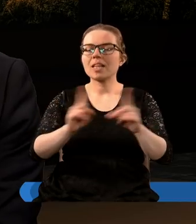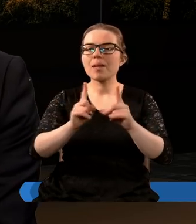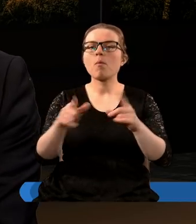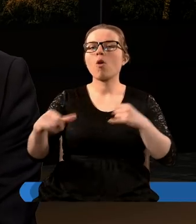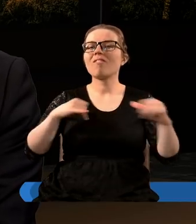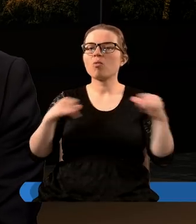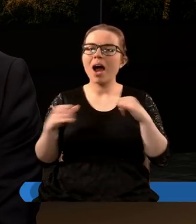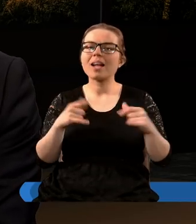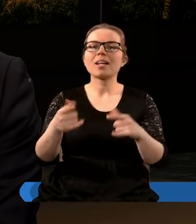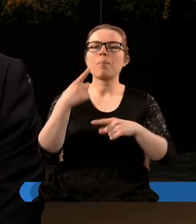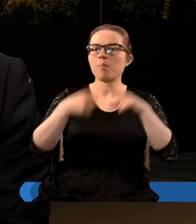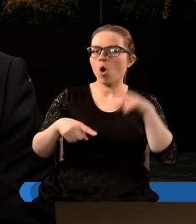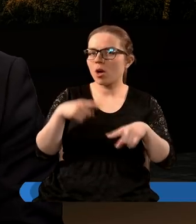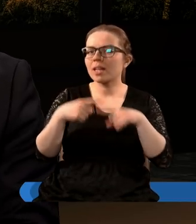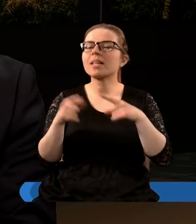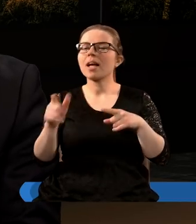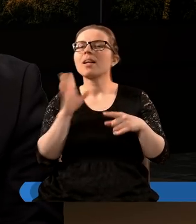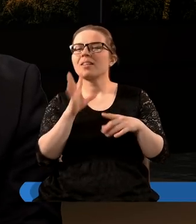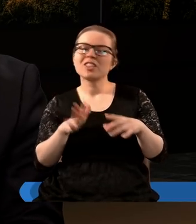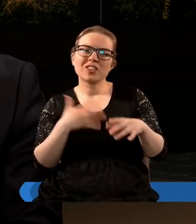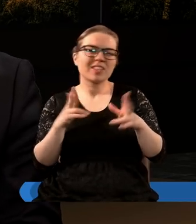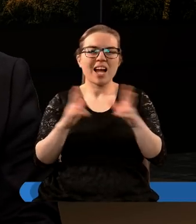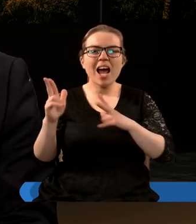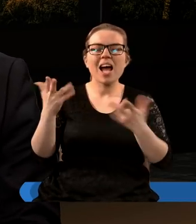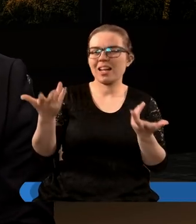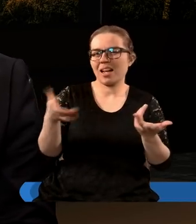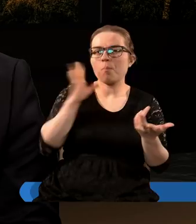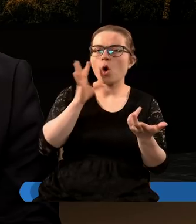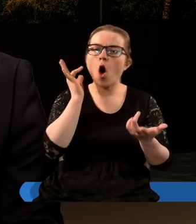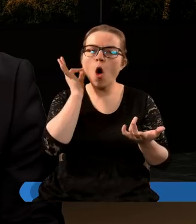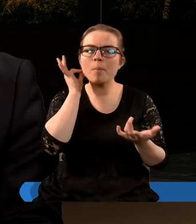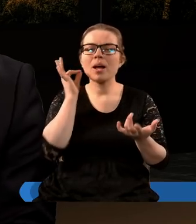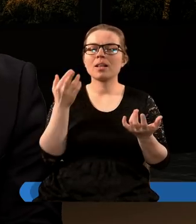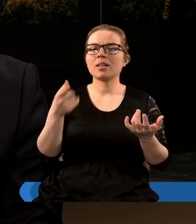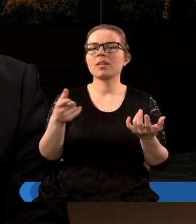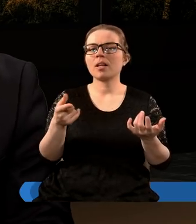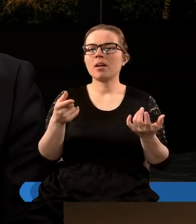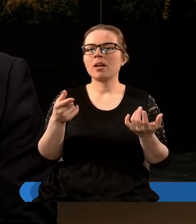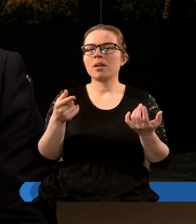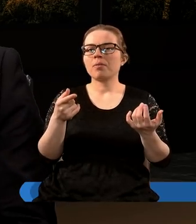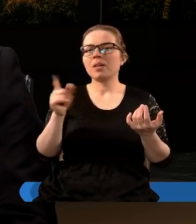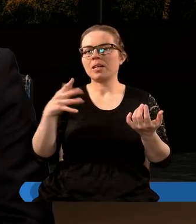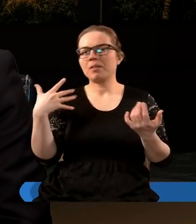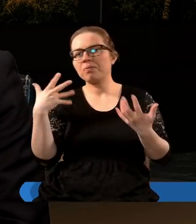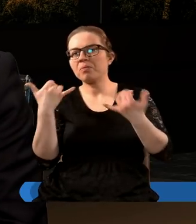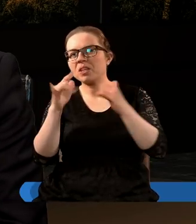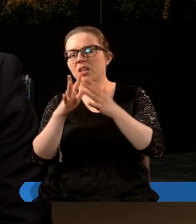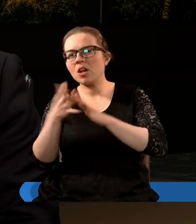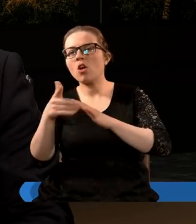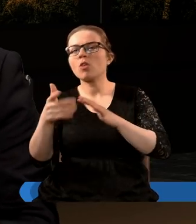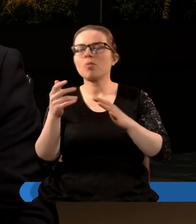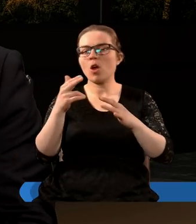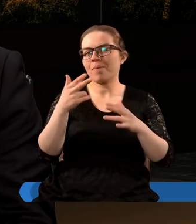władzy politycznej i tutaj jest ta dziwna relacja tej kobiety z królami, a wynikiem tego